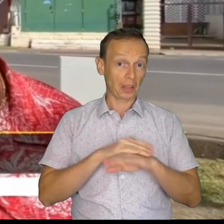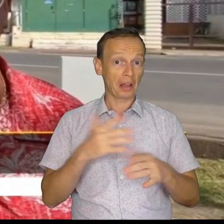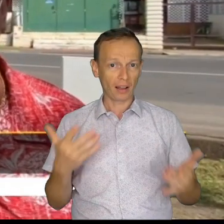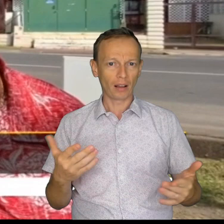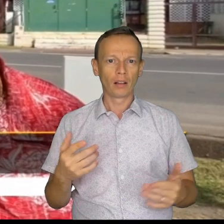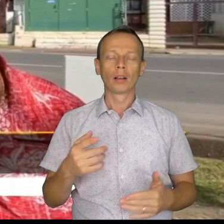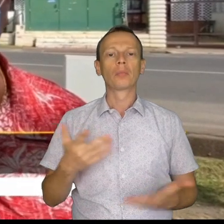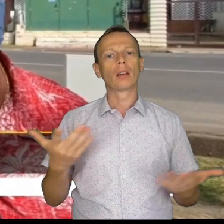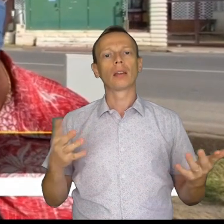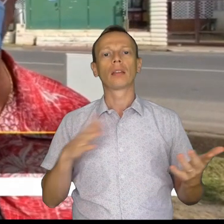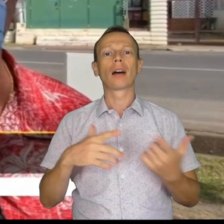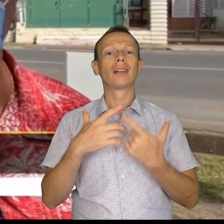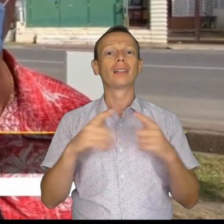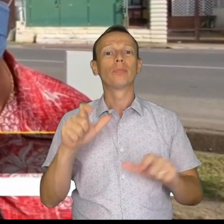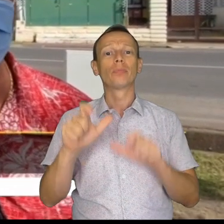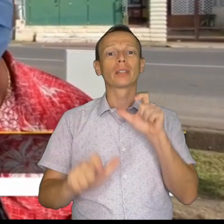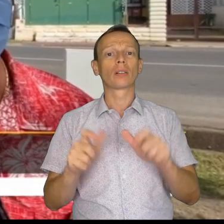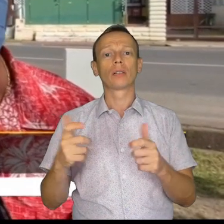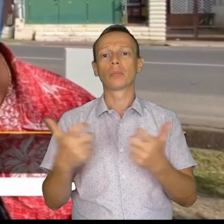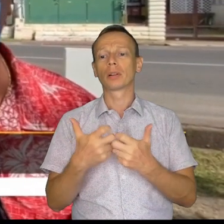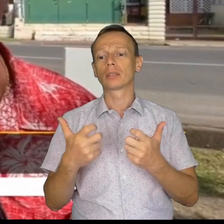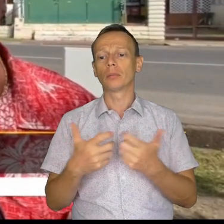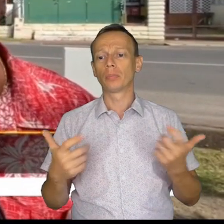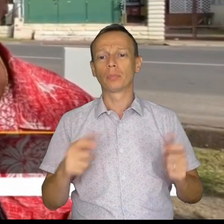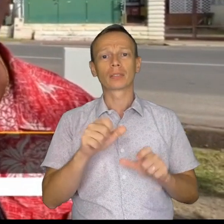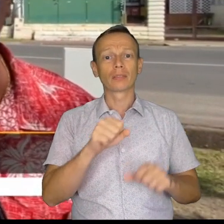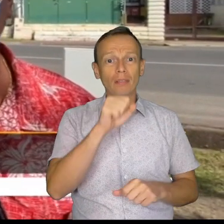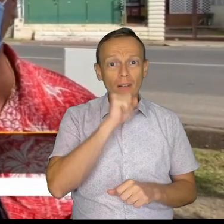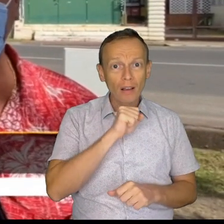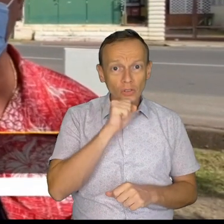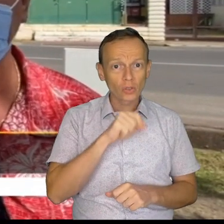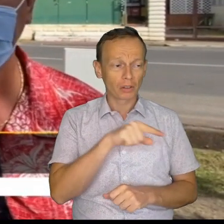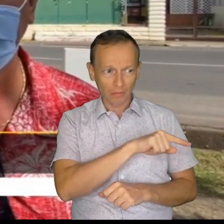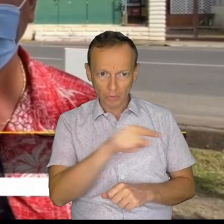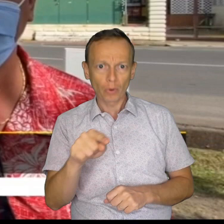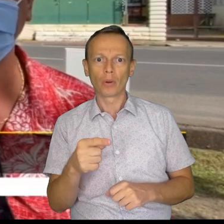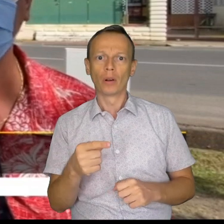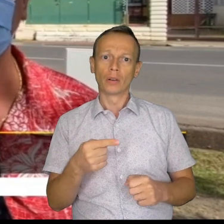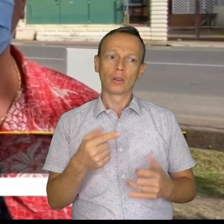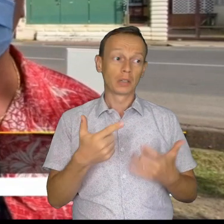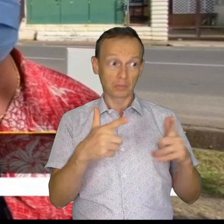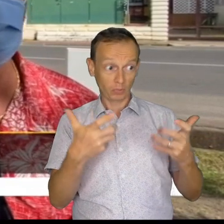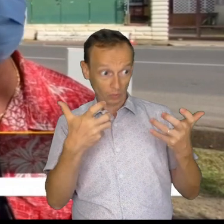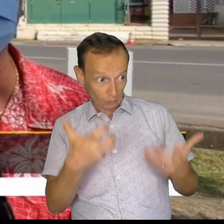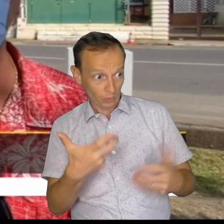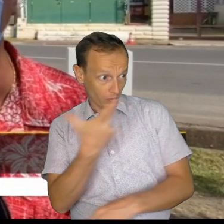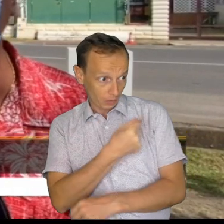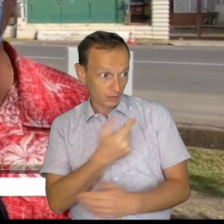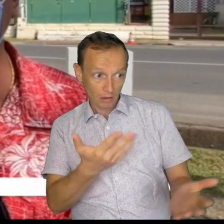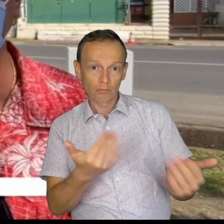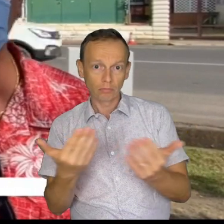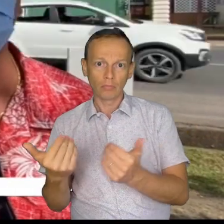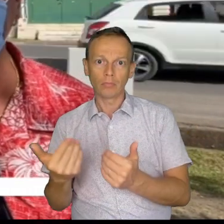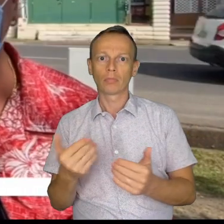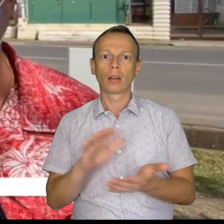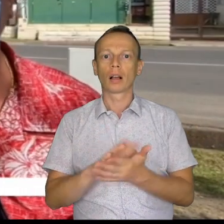laissé librement les gens, surtout les personnes âgées dans le Matahiapos, à partir de 75 ans.